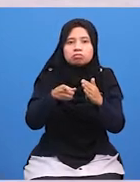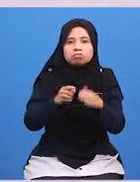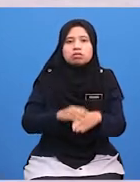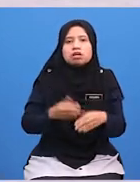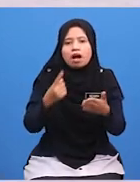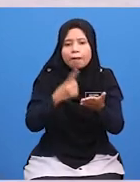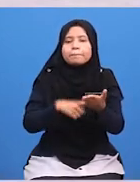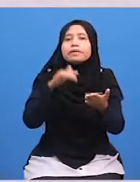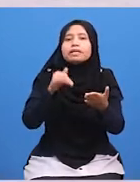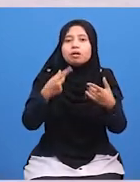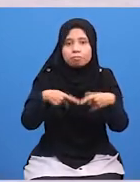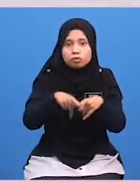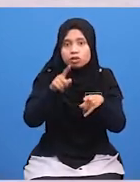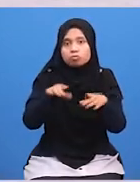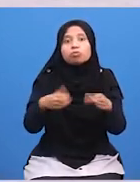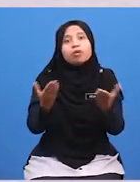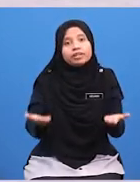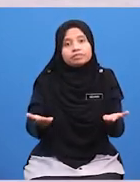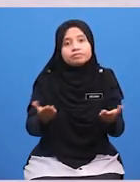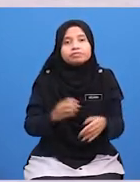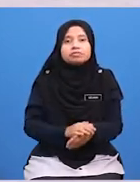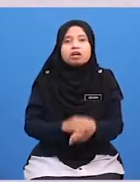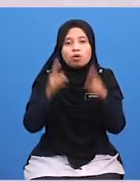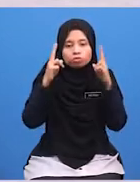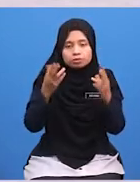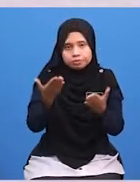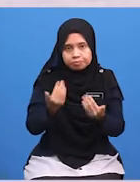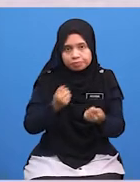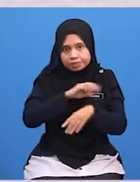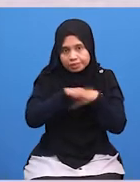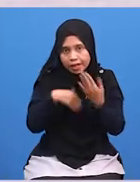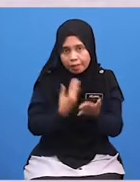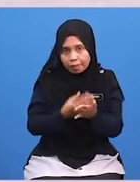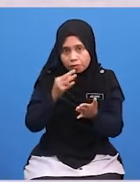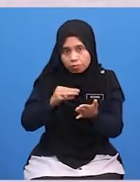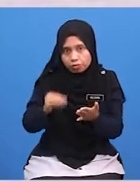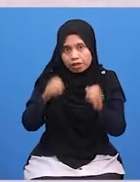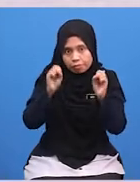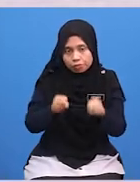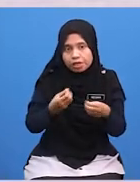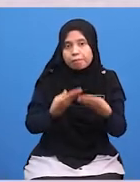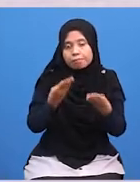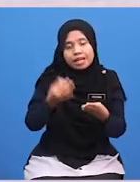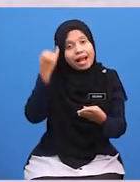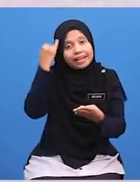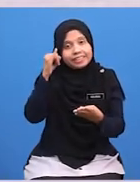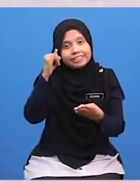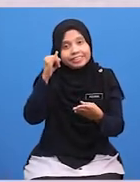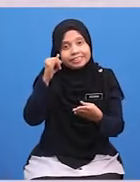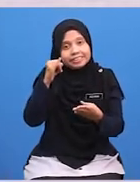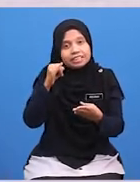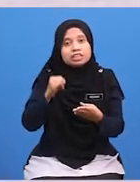Apa Tindakan Kamu Usazah Harap Semua Murid-murid Boleh Memberikan Canangan Masing-masing